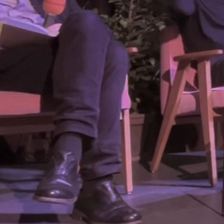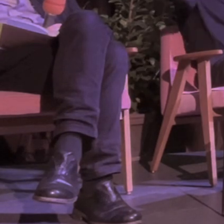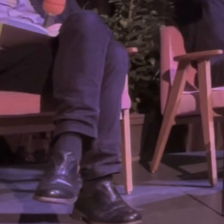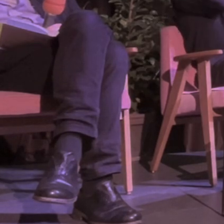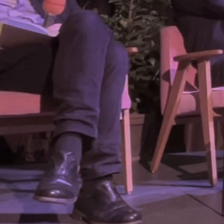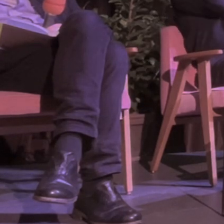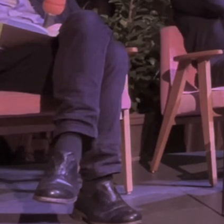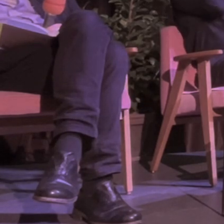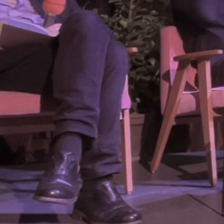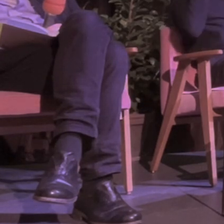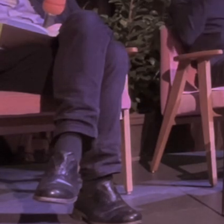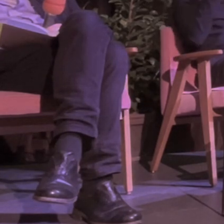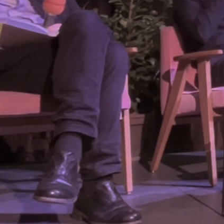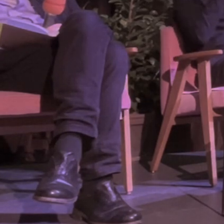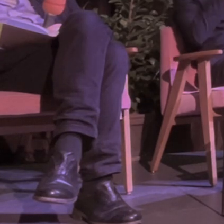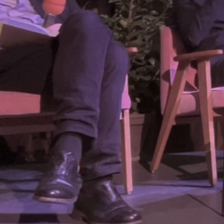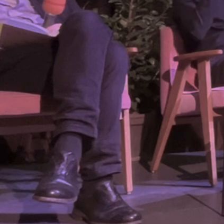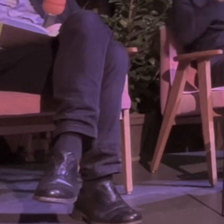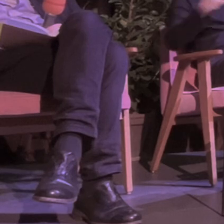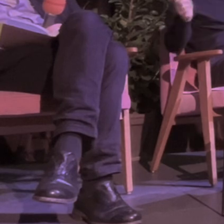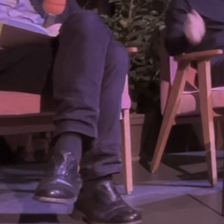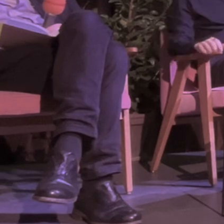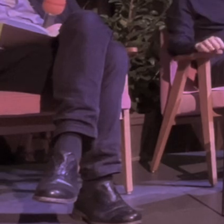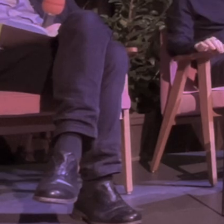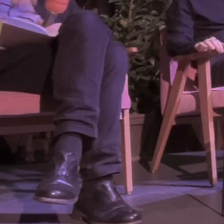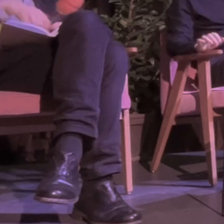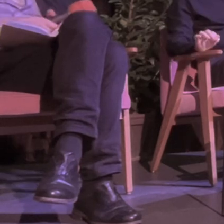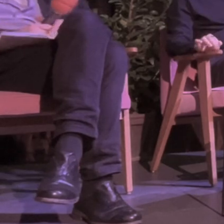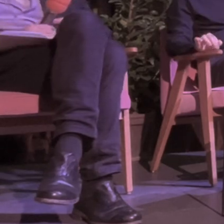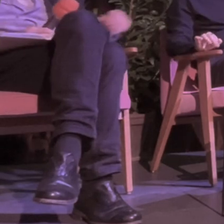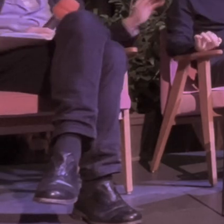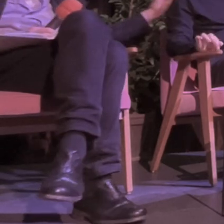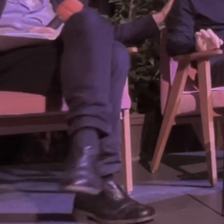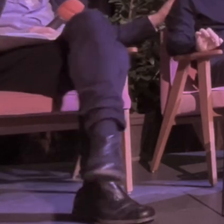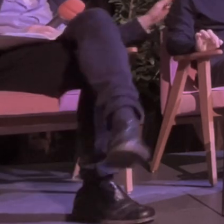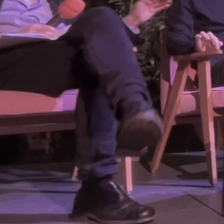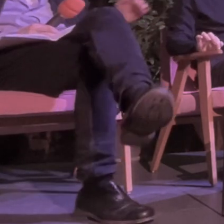Ach, za dużo, za dużo. Dziesięć osób.